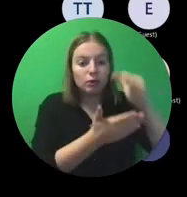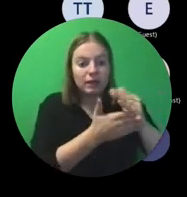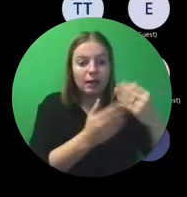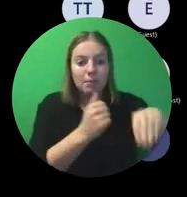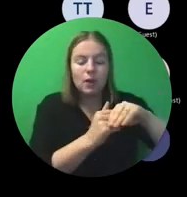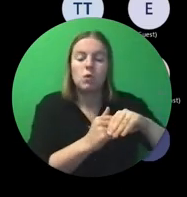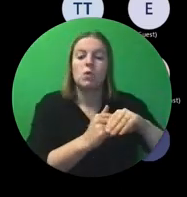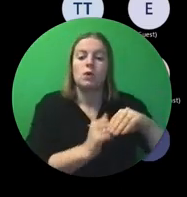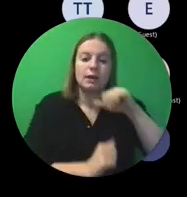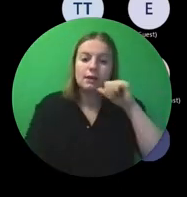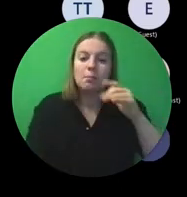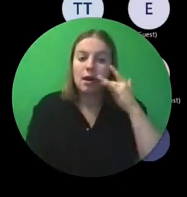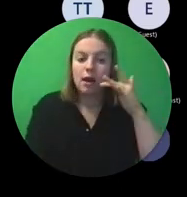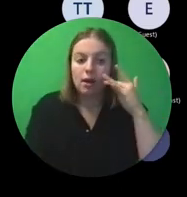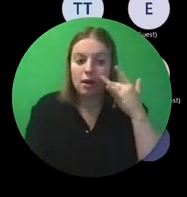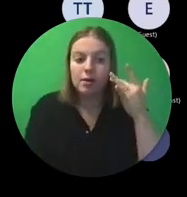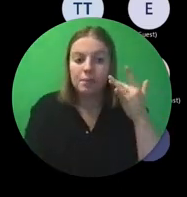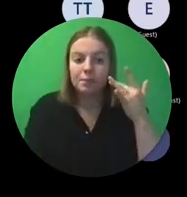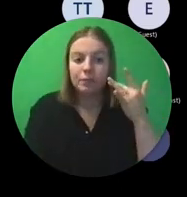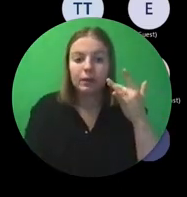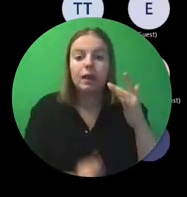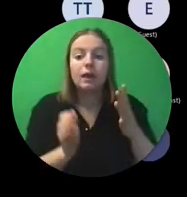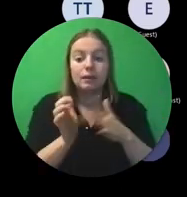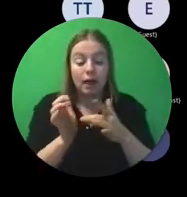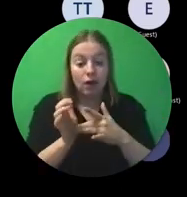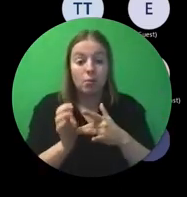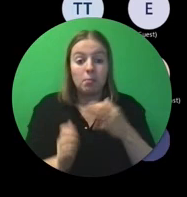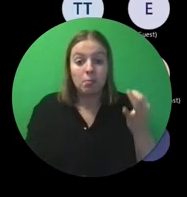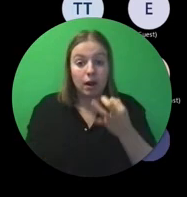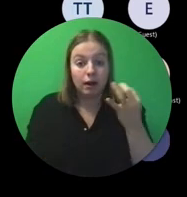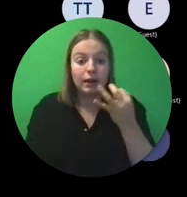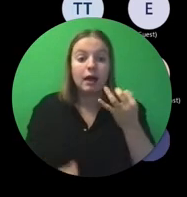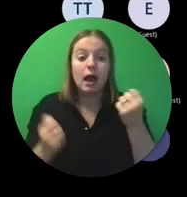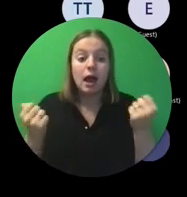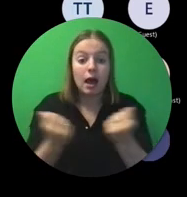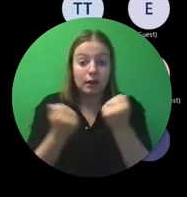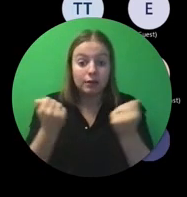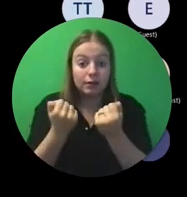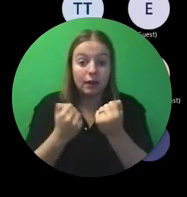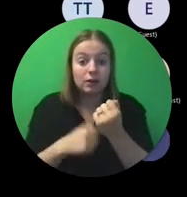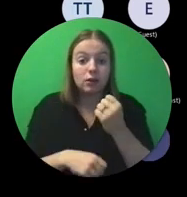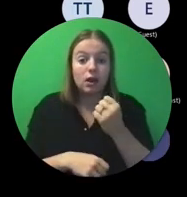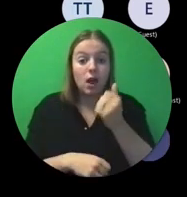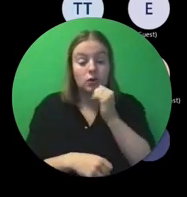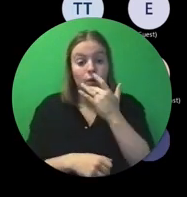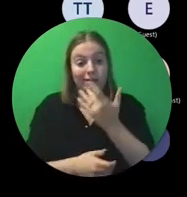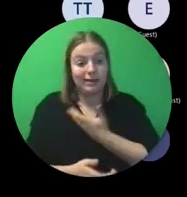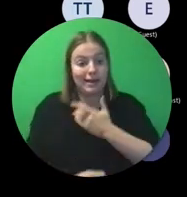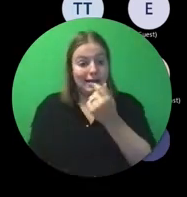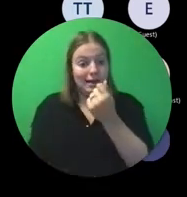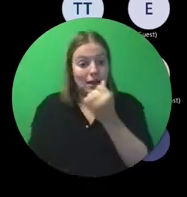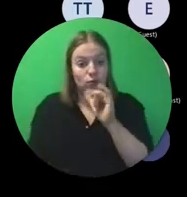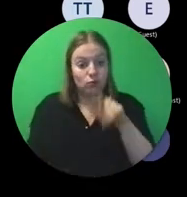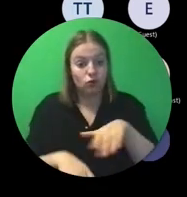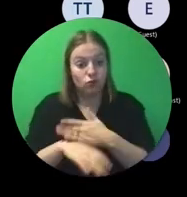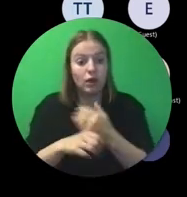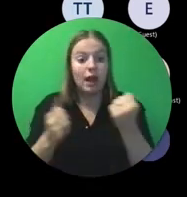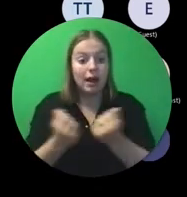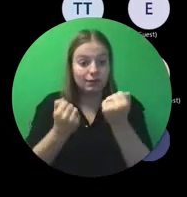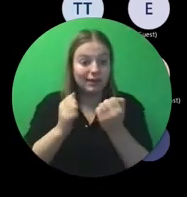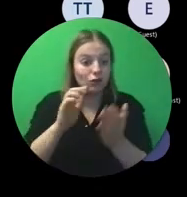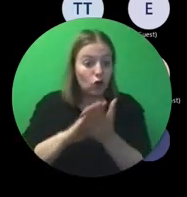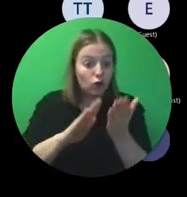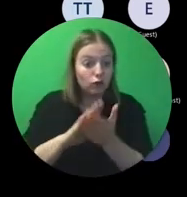niet direct evident. Vandaar, in essentie, activiteiten. Wat moet je doen voor dat geld om dat te krijgen? Activiteiten